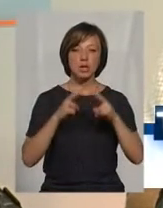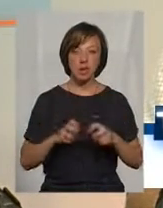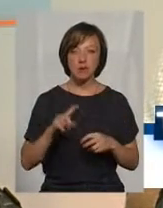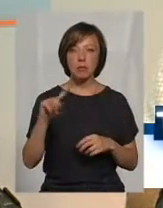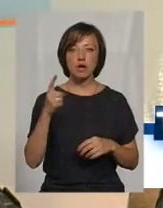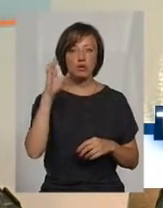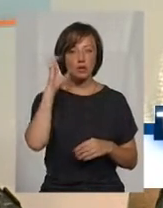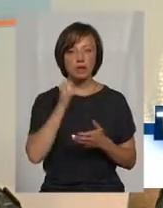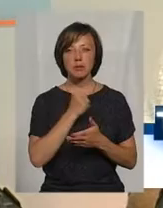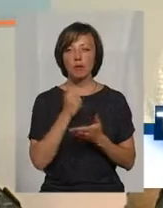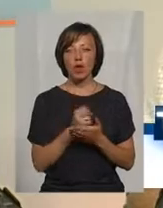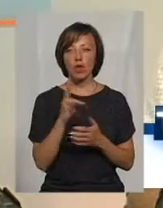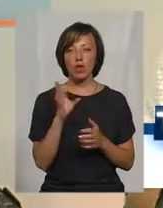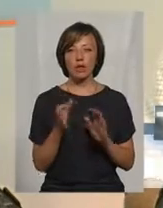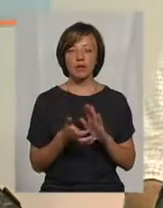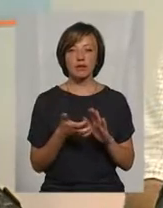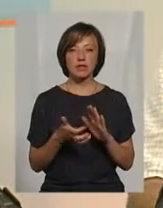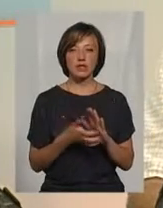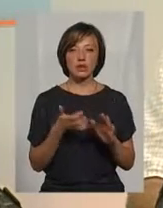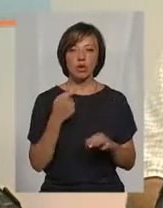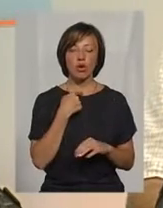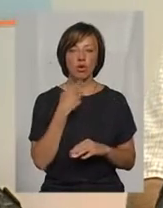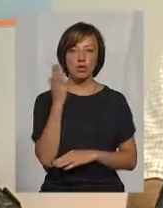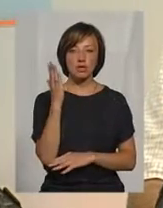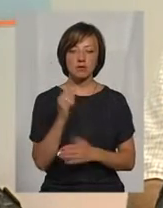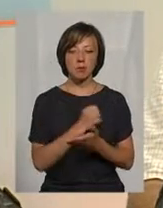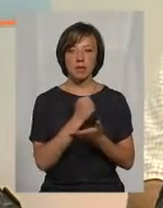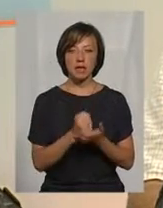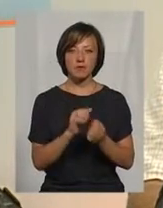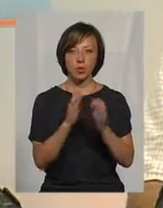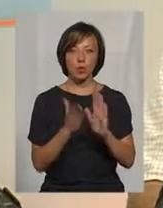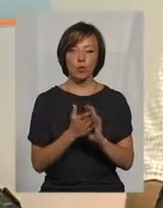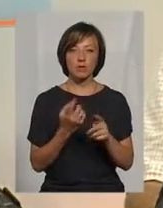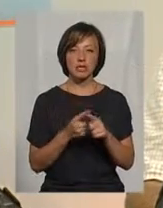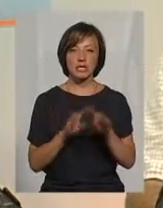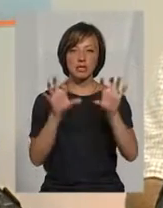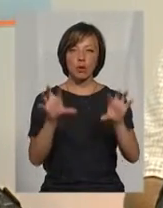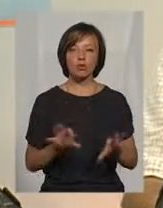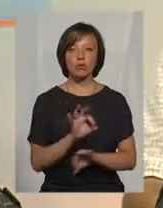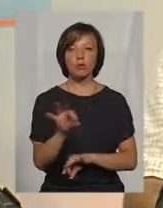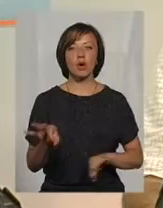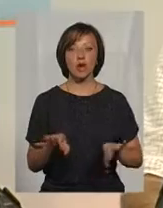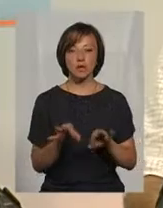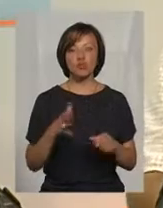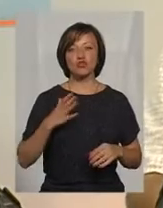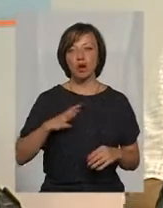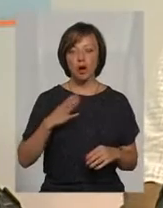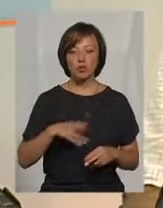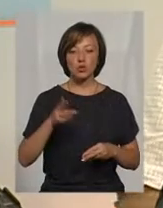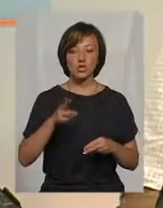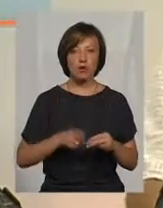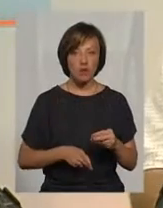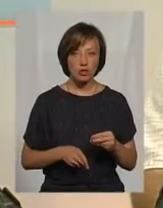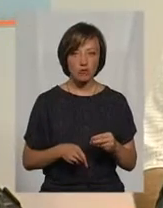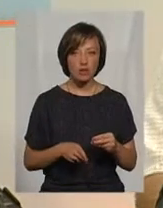але, на жаль, не вистачило голосів, прийнято в цілому цей законопроект. Тому очікуємо, що до завершення,